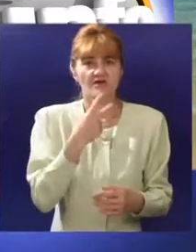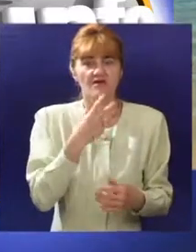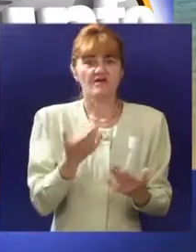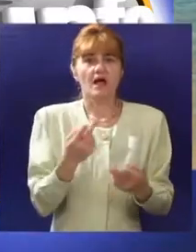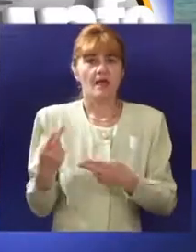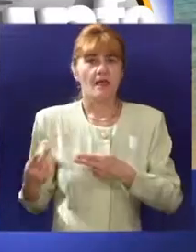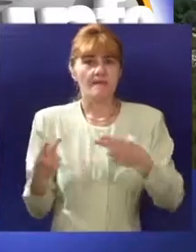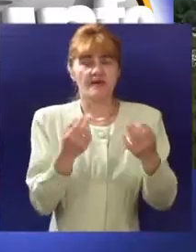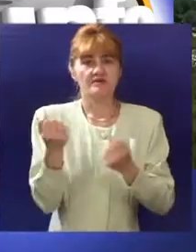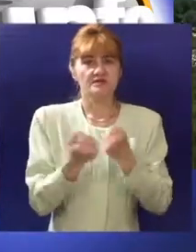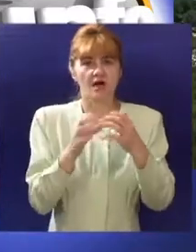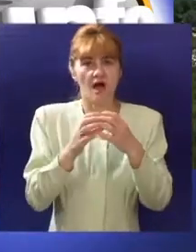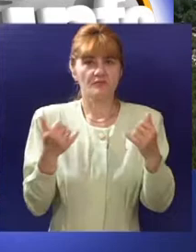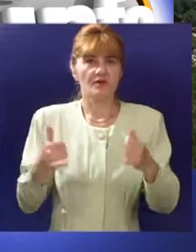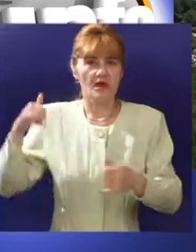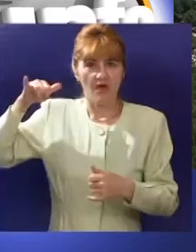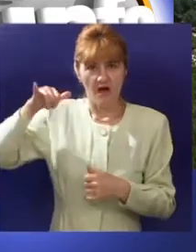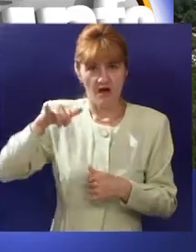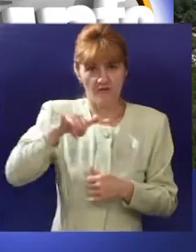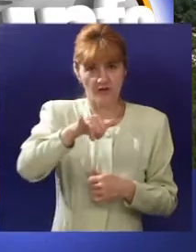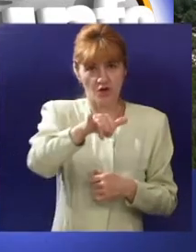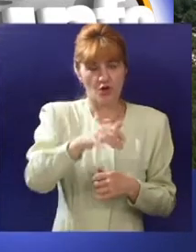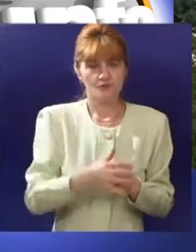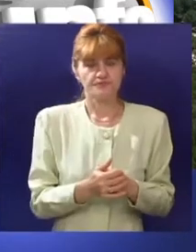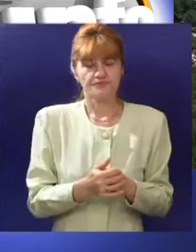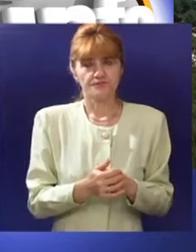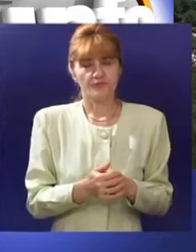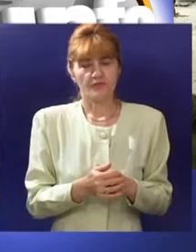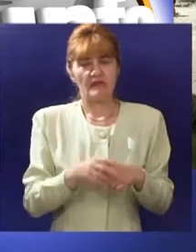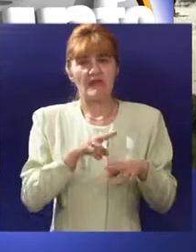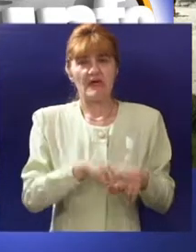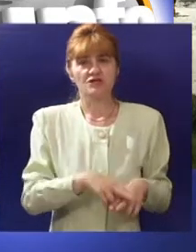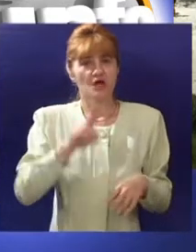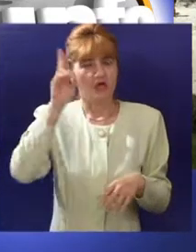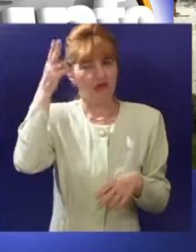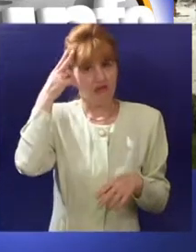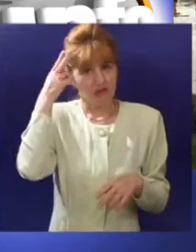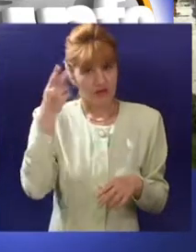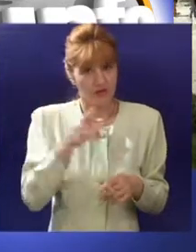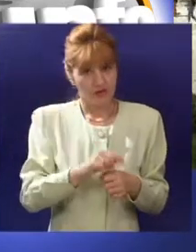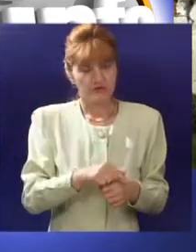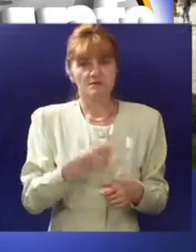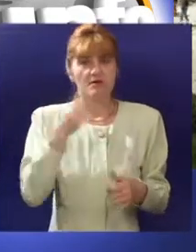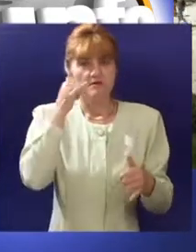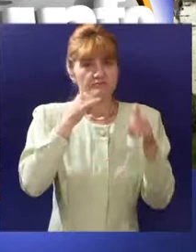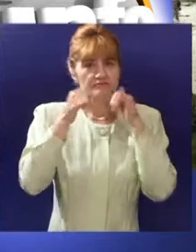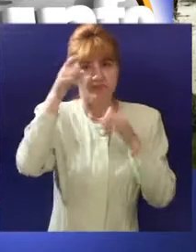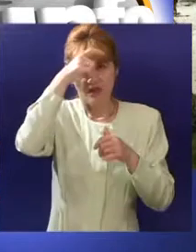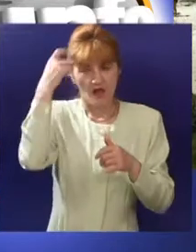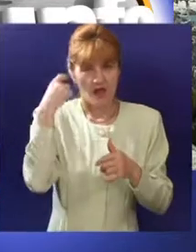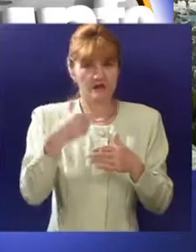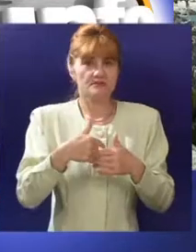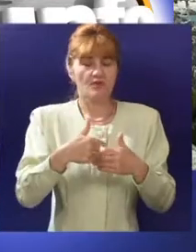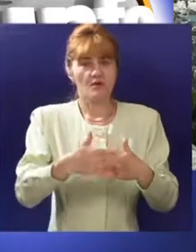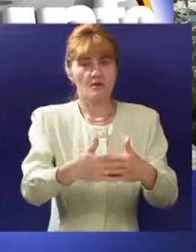zavisnosti od toga da li je prevoza autobusom ili avionom. U agencijama navode da je Grčka tradicionalno najatraktivnija destinacija za letovanje,